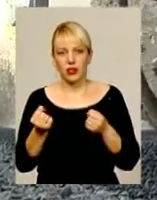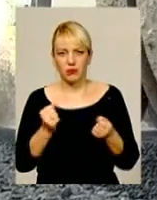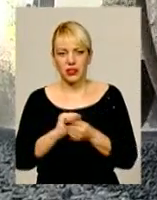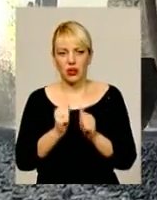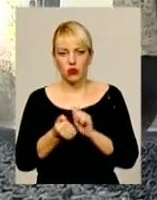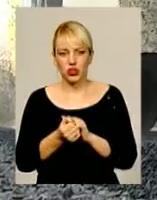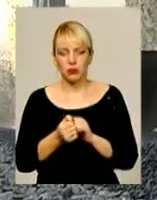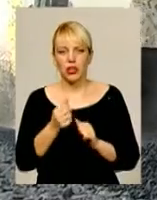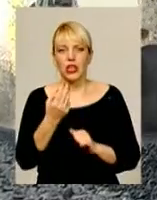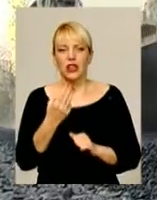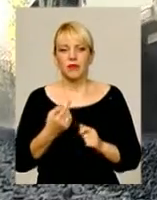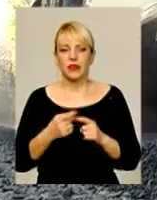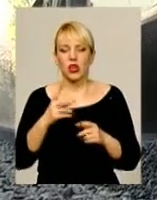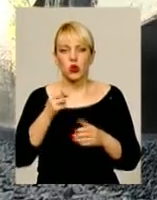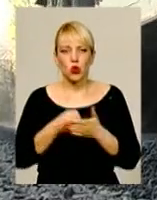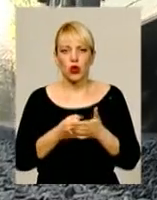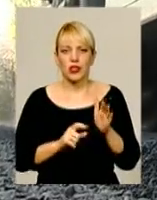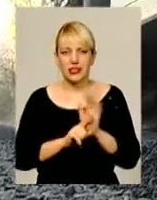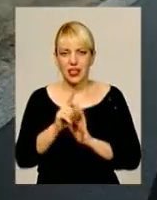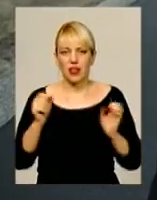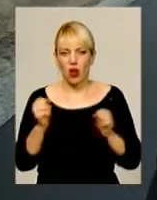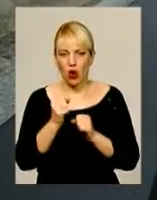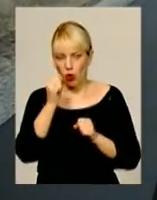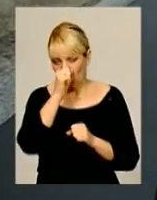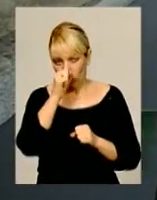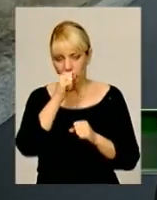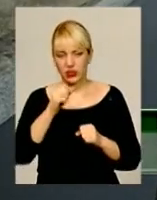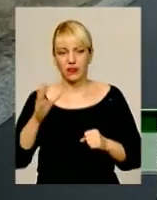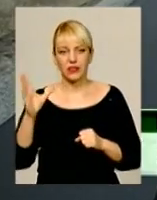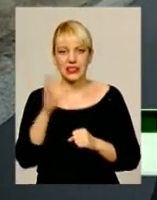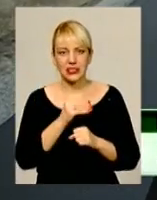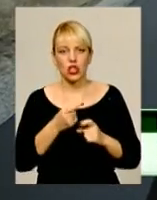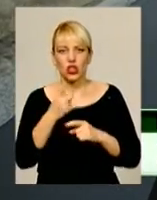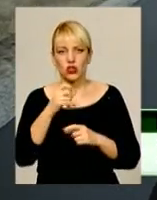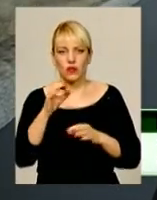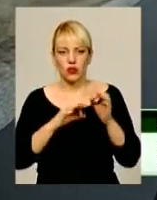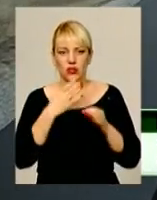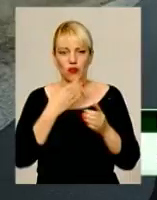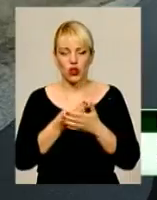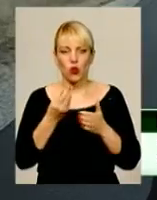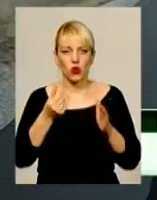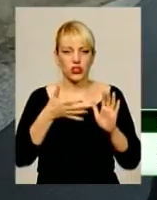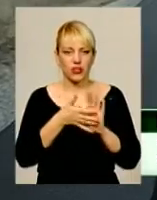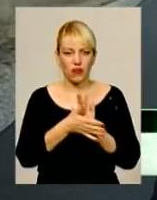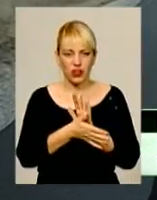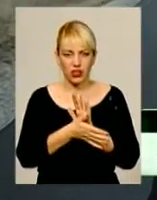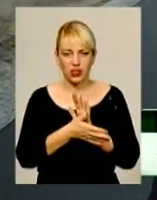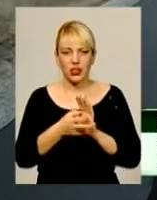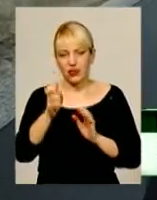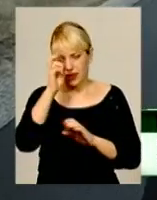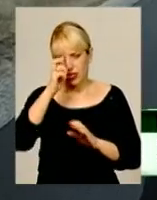зимового холоду дорожники мають відремонтувати все заплановане. Можна сказати, що ми 100% освоїли кошти, які нам були виділені із